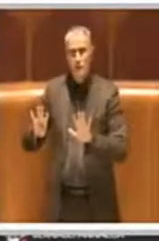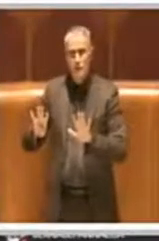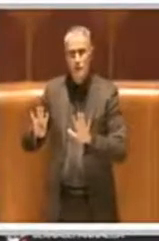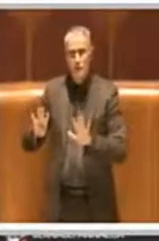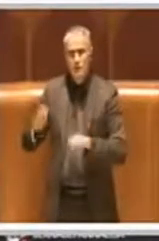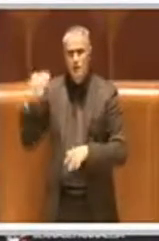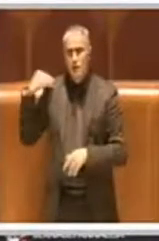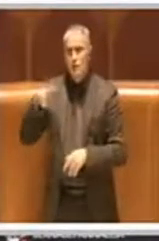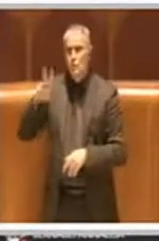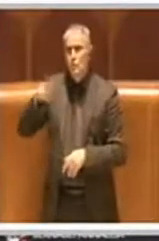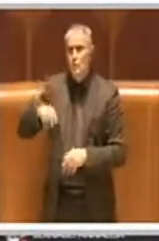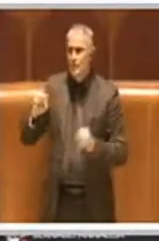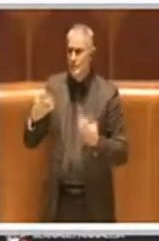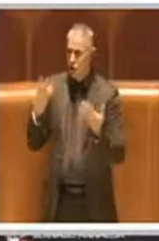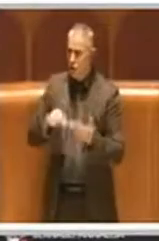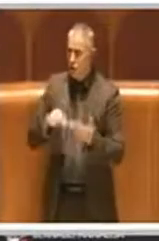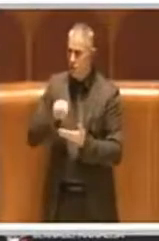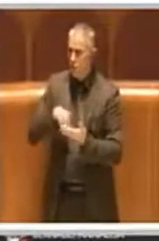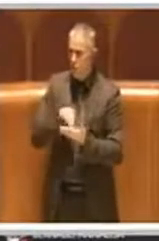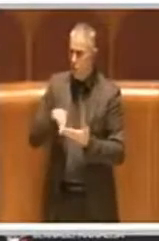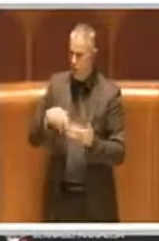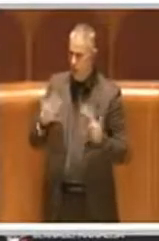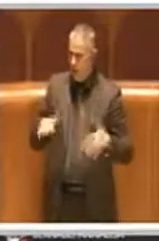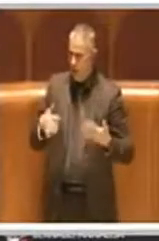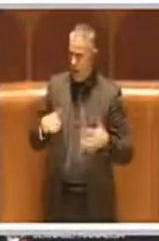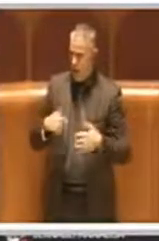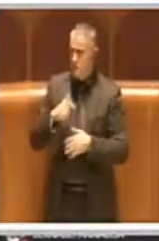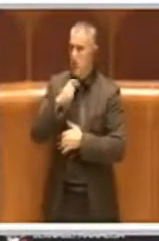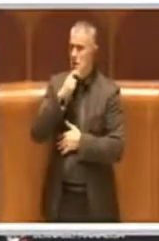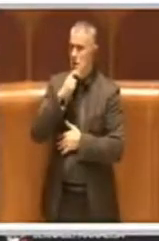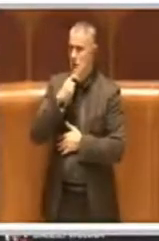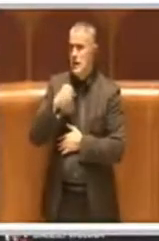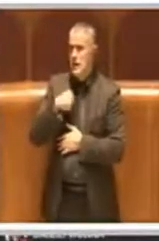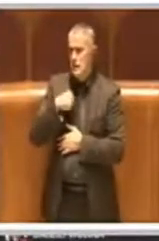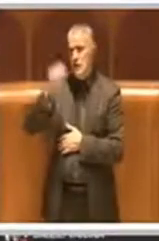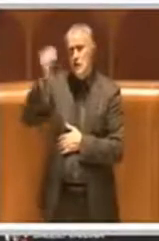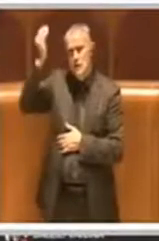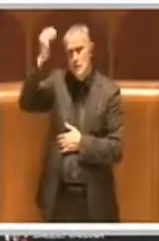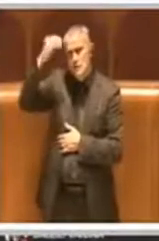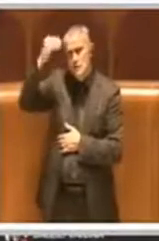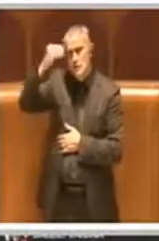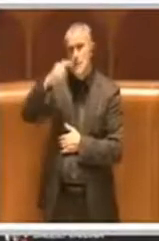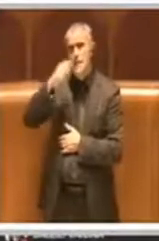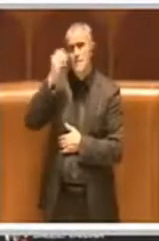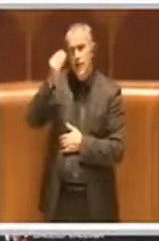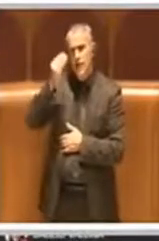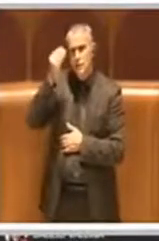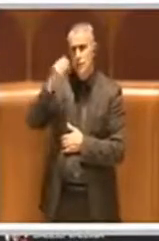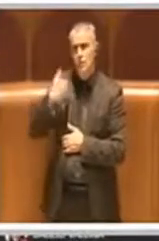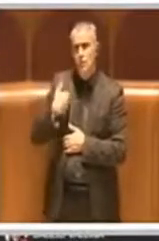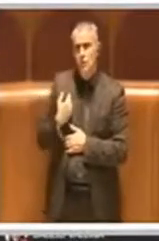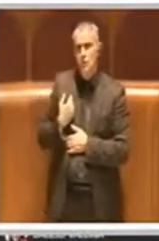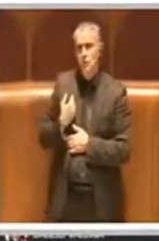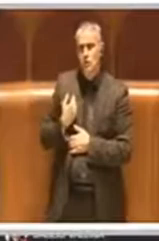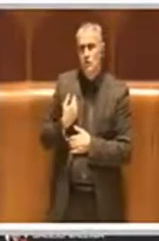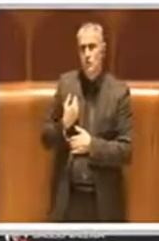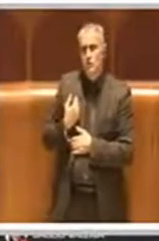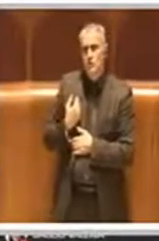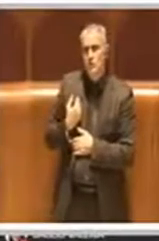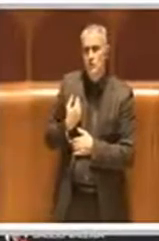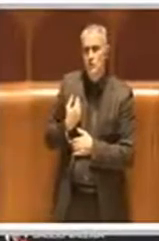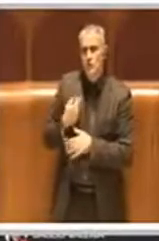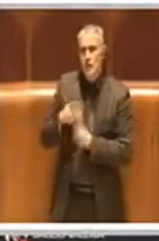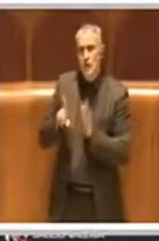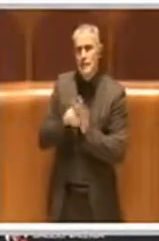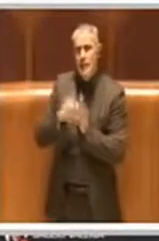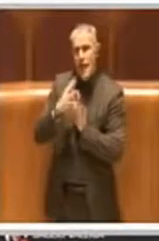votiamo nel 2019, mi chiedo appunto, quella